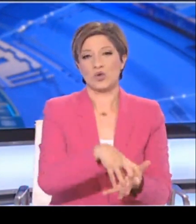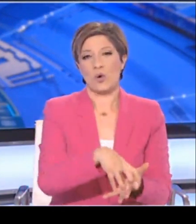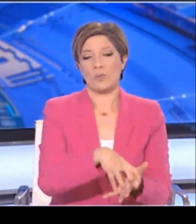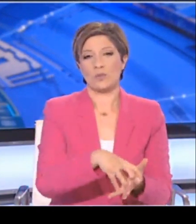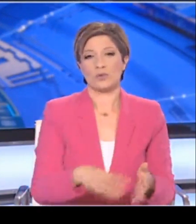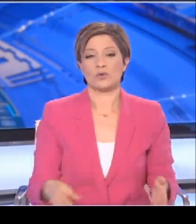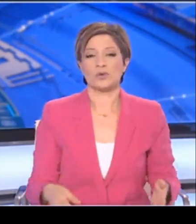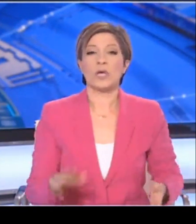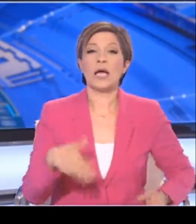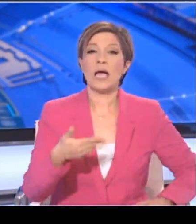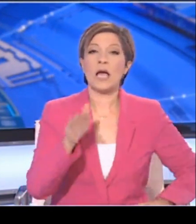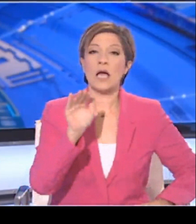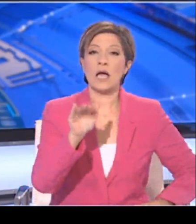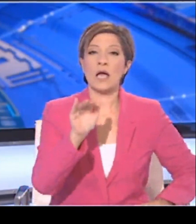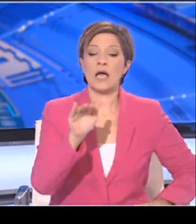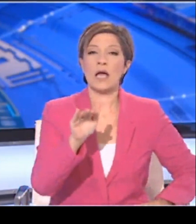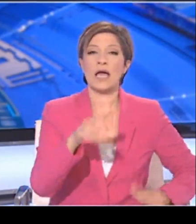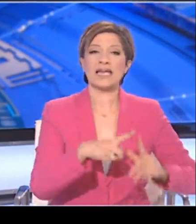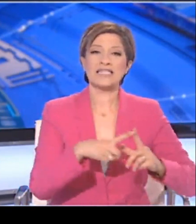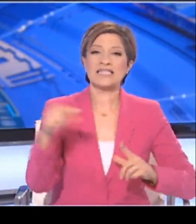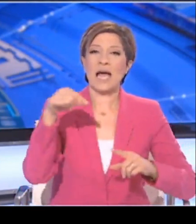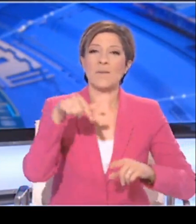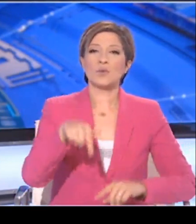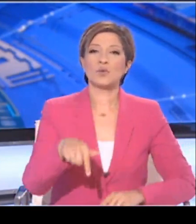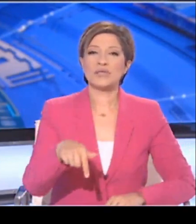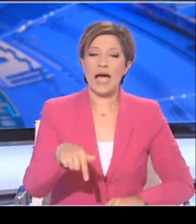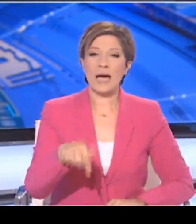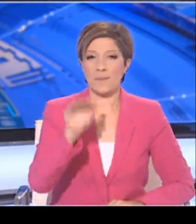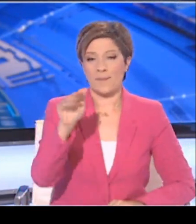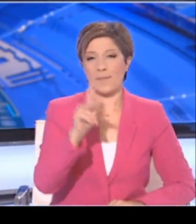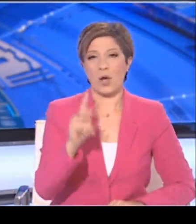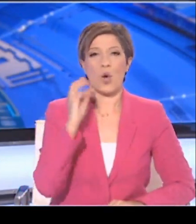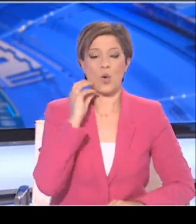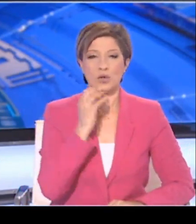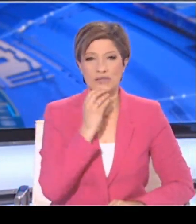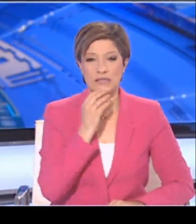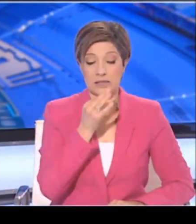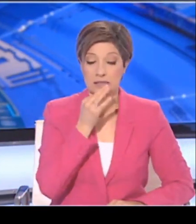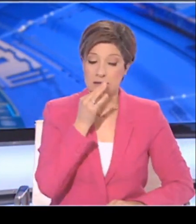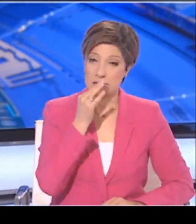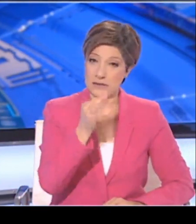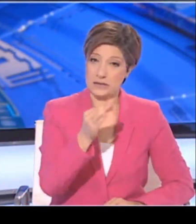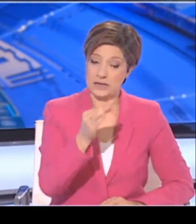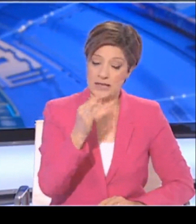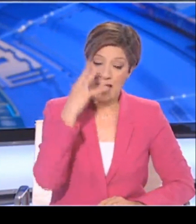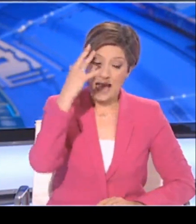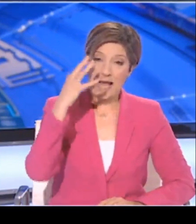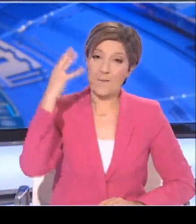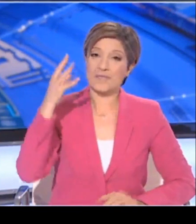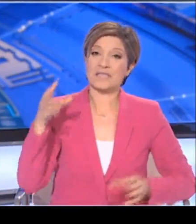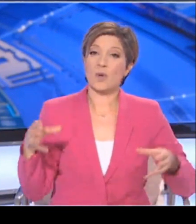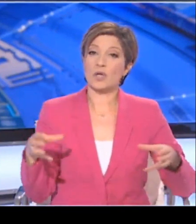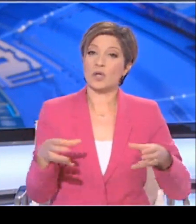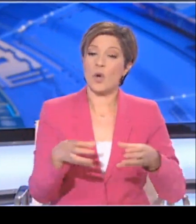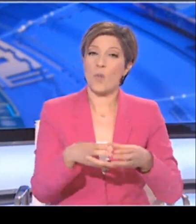Η επόμενη ερωτήση από τη Cyprus Times προς τον κύριο Κοστρίκη ανακοινώθηκε ότι η επιστημονική ομάδα